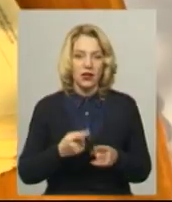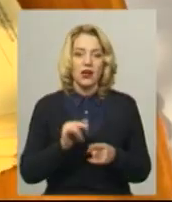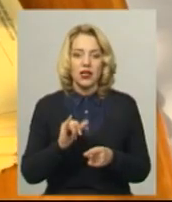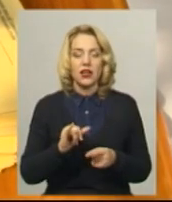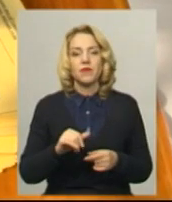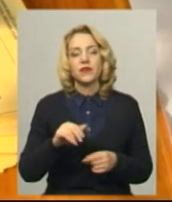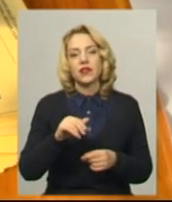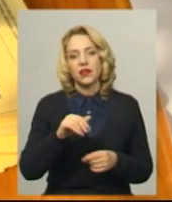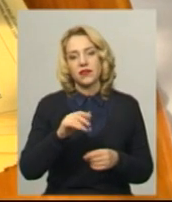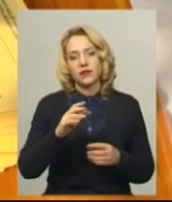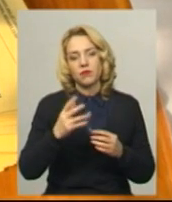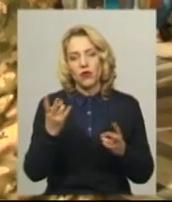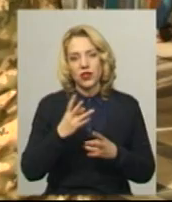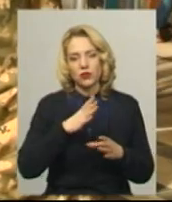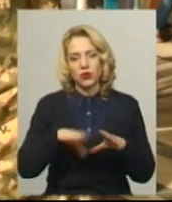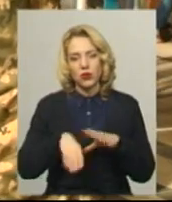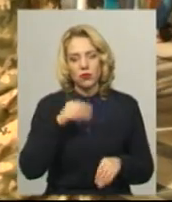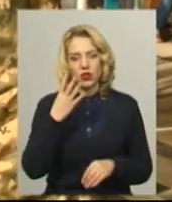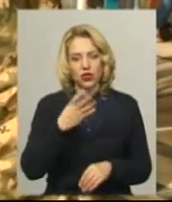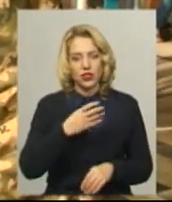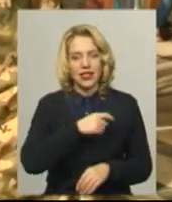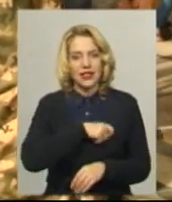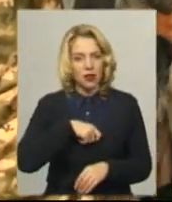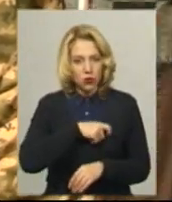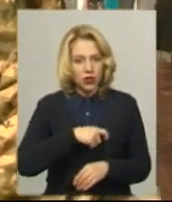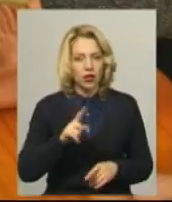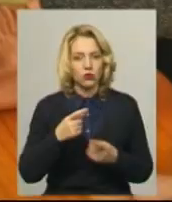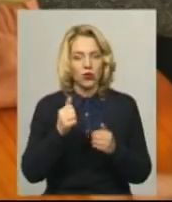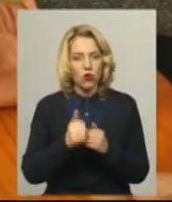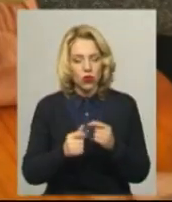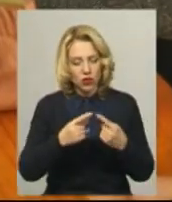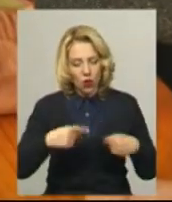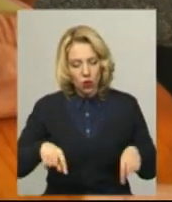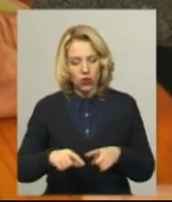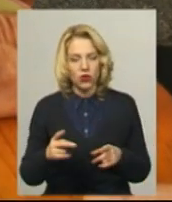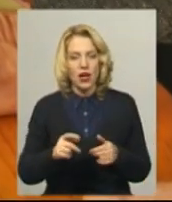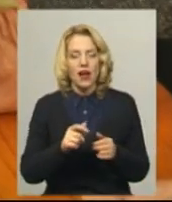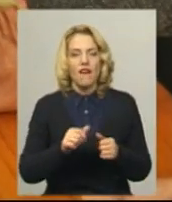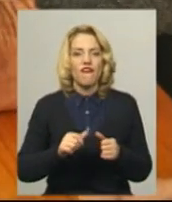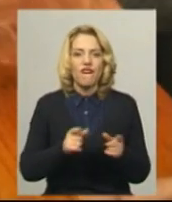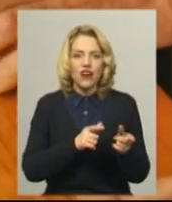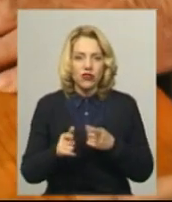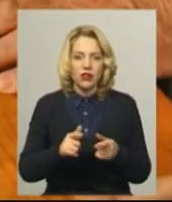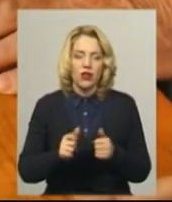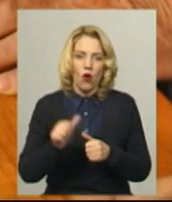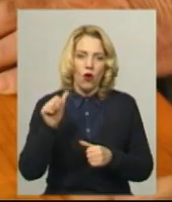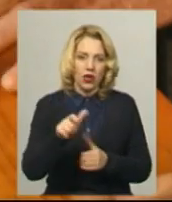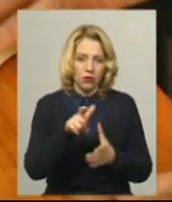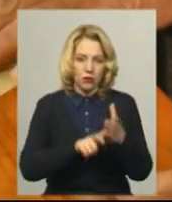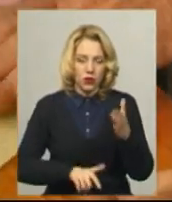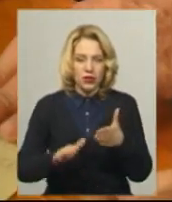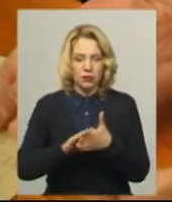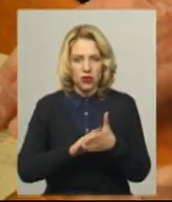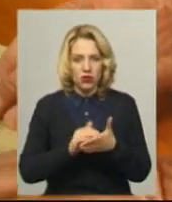сільської ради ОТГ має бути обрано чотири депутати. Тому на кожен округ виготовили окремі бюлетені з прізвищами кандидатів.